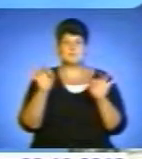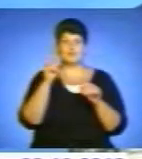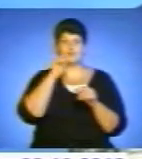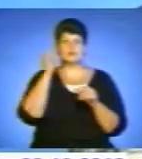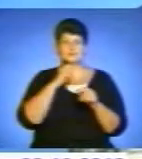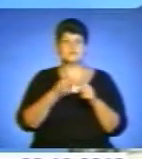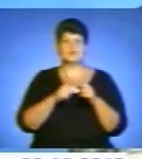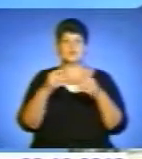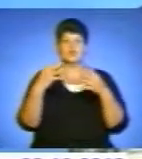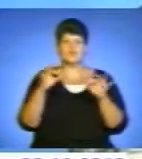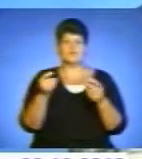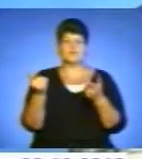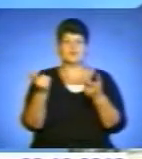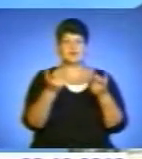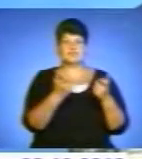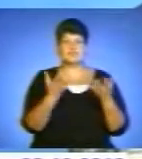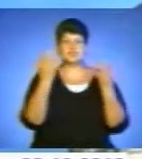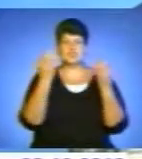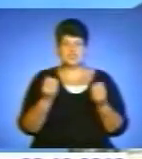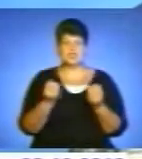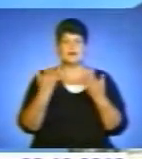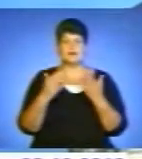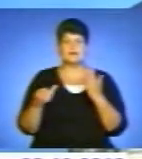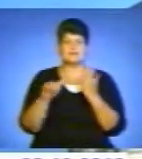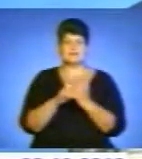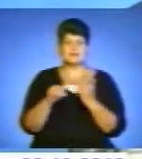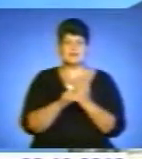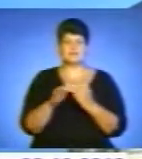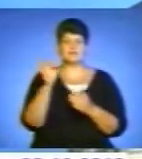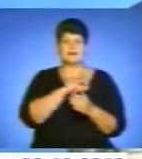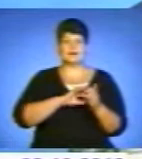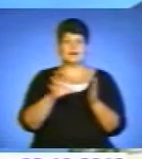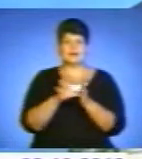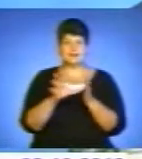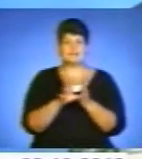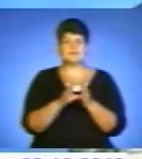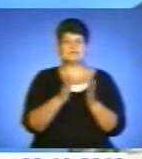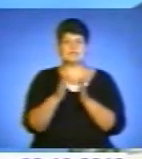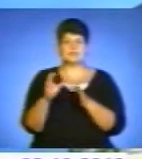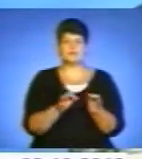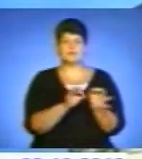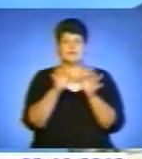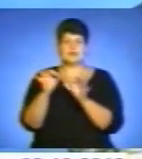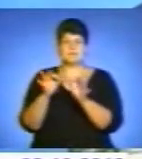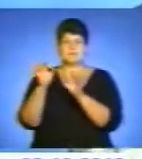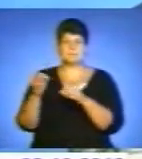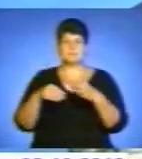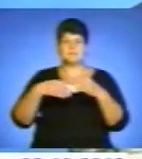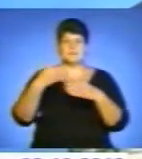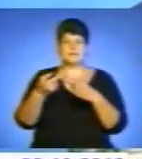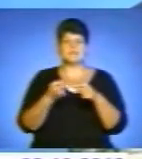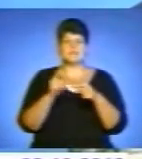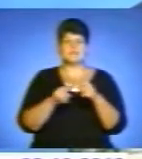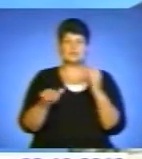залучити суттєві інвестиції, як у виробництву енергії, так і в систему транспортування і передачі. Також це допоможе